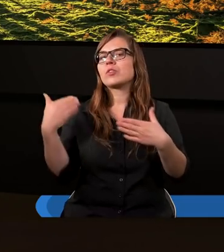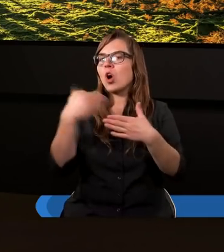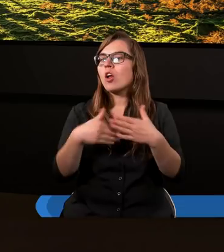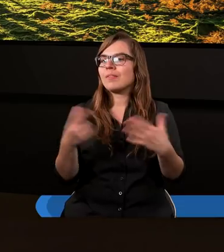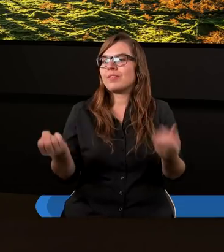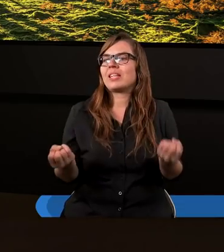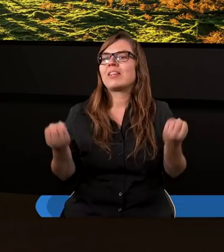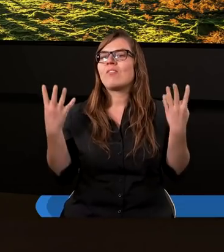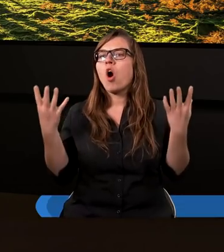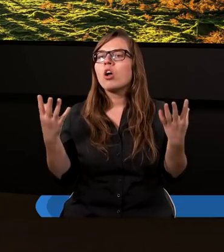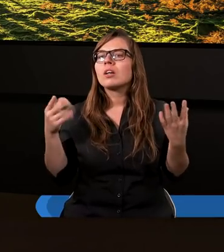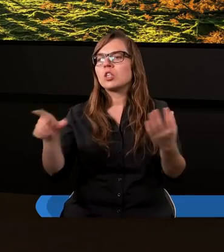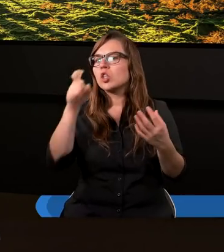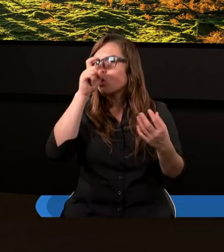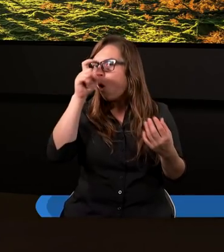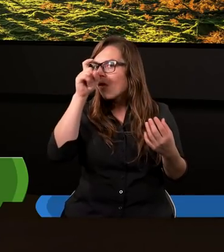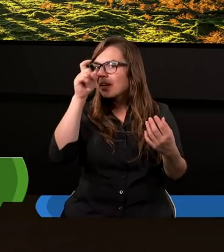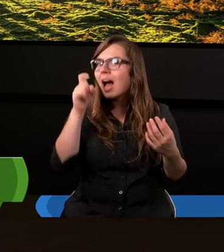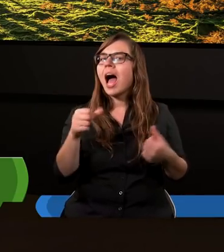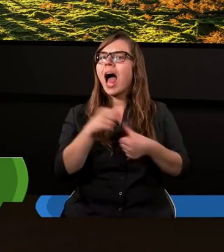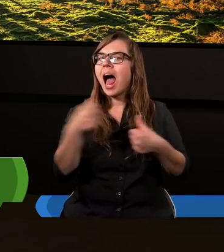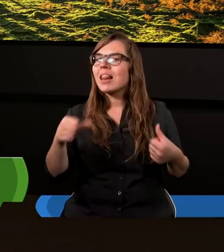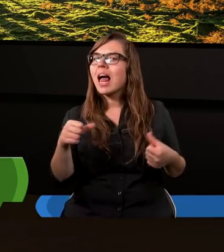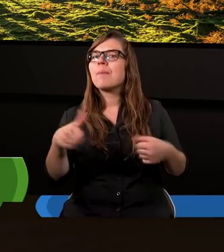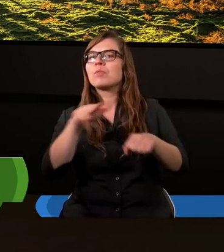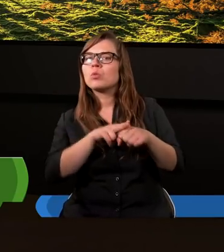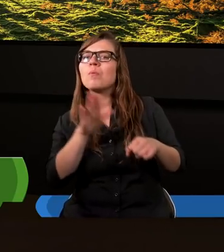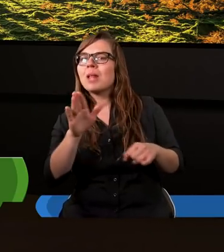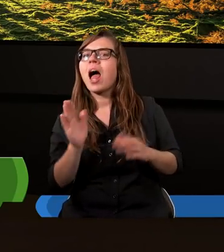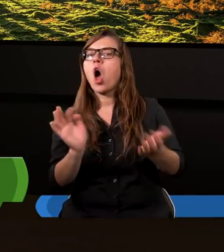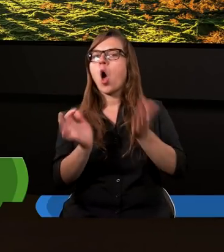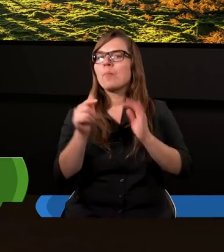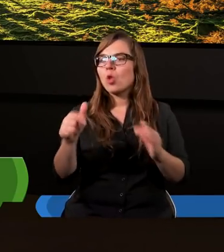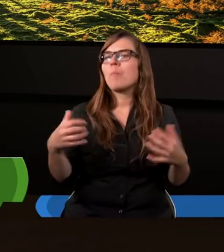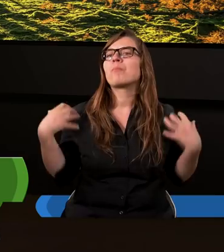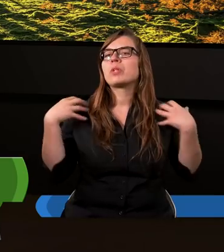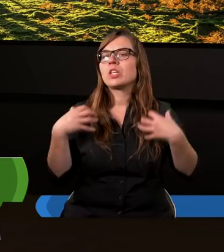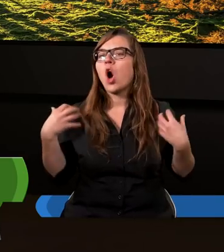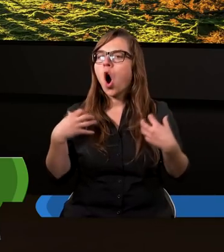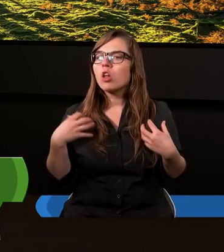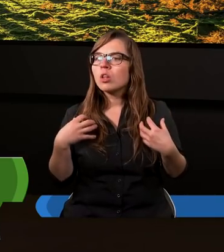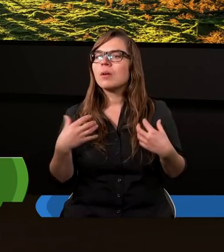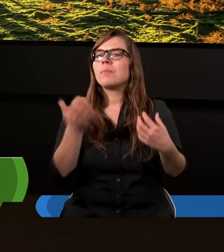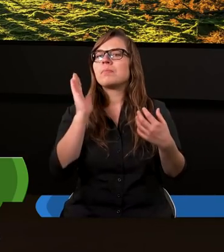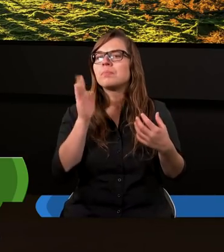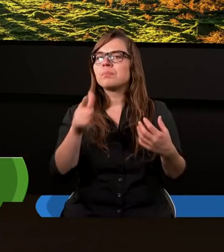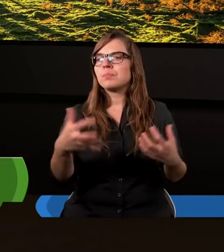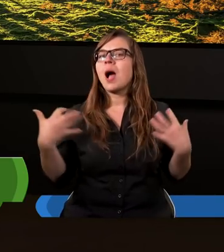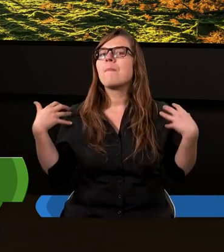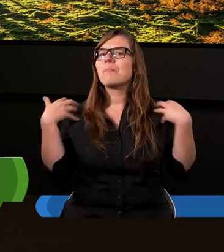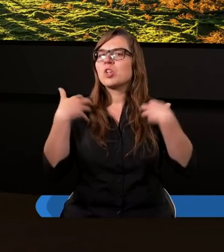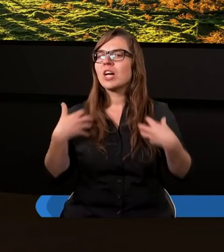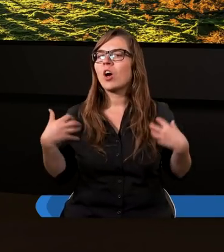stworzeniem człowieka, Adama, który miał opiekować się tą przyrodą. Przyroda